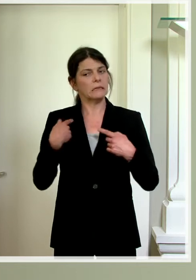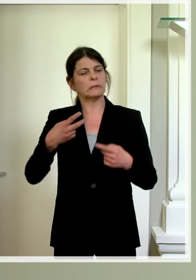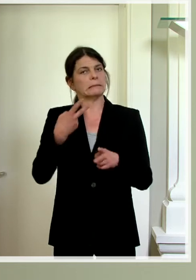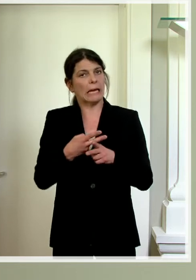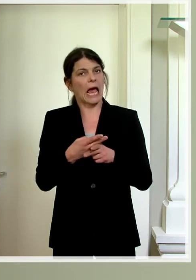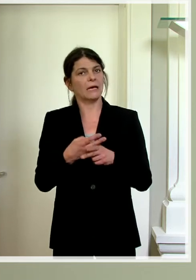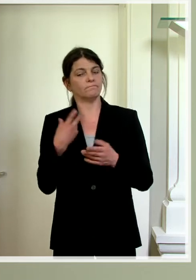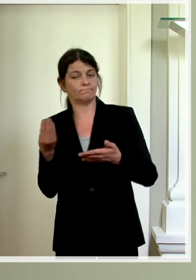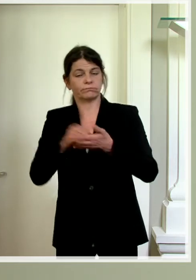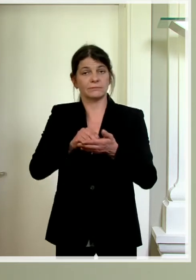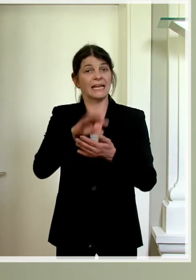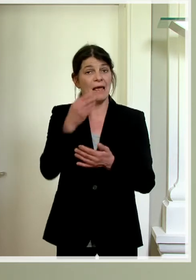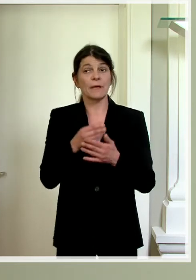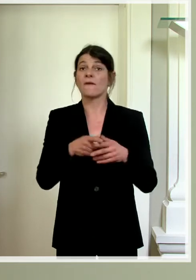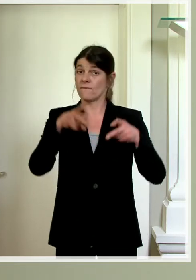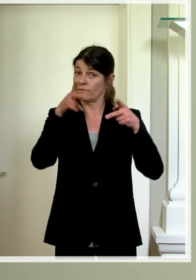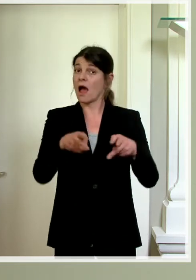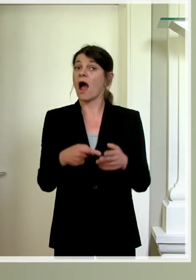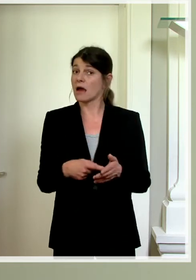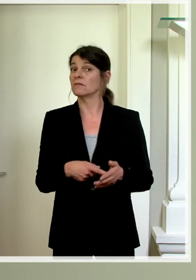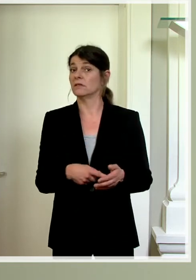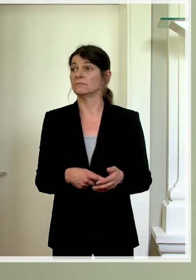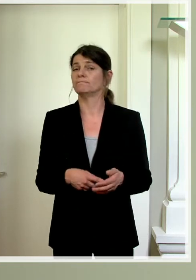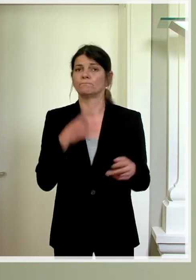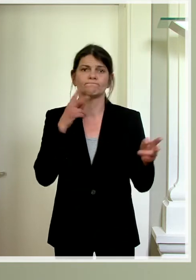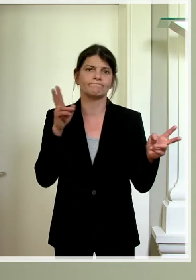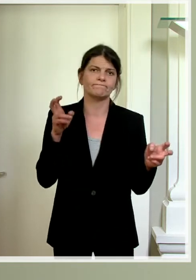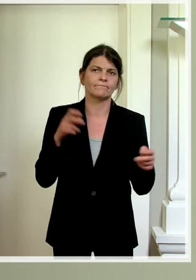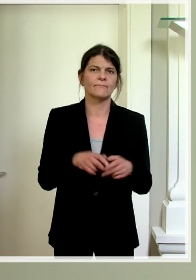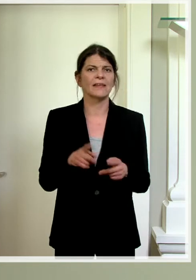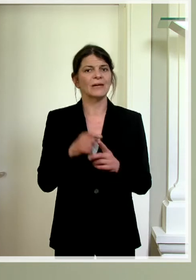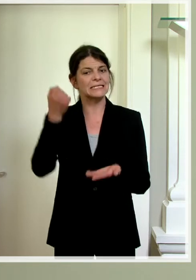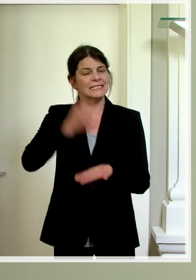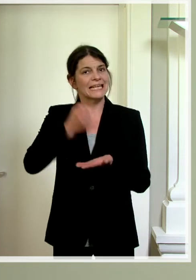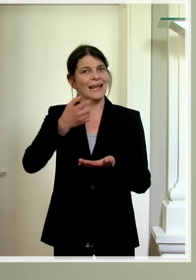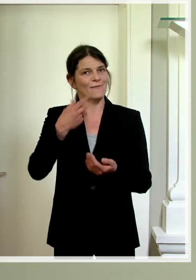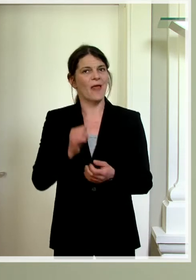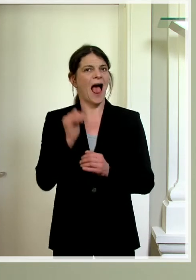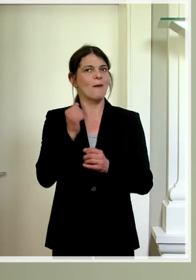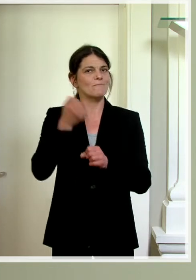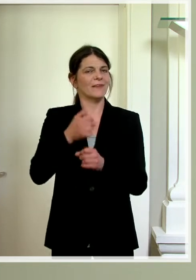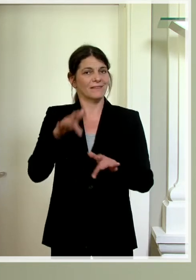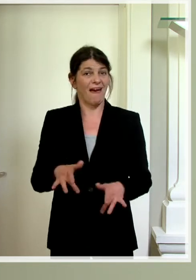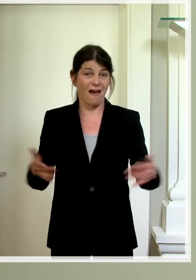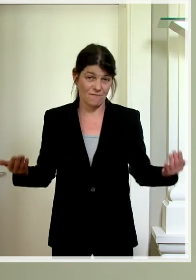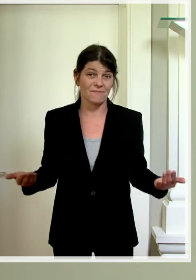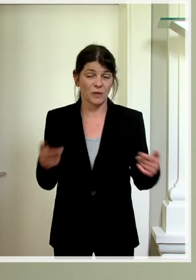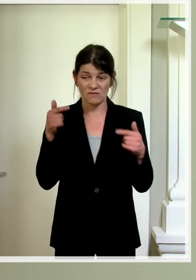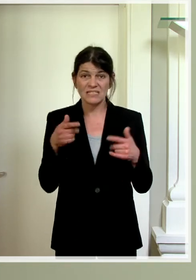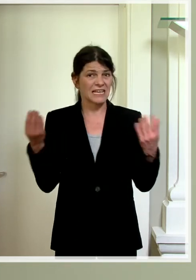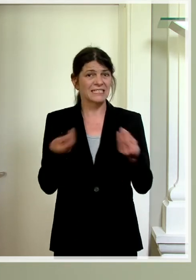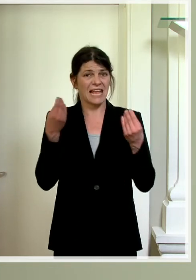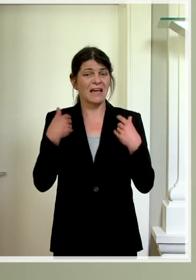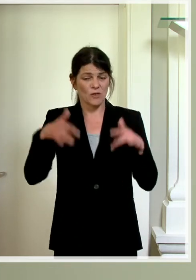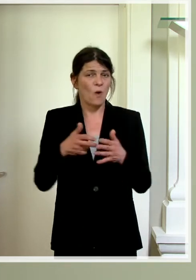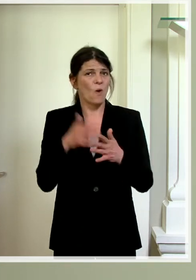in der App, der auch ein entsprechendes, sagen wir, Siegel vom Amt hat. Und an diesen Dingen arbeiten